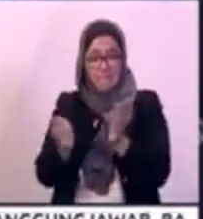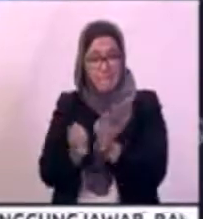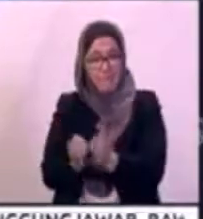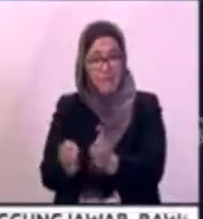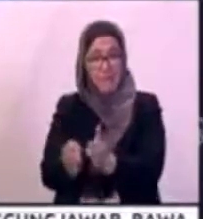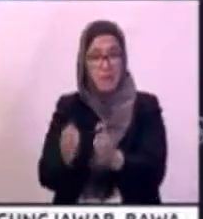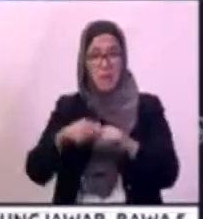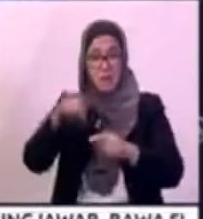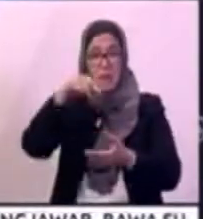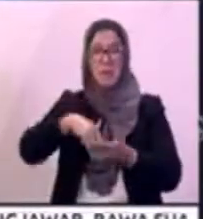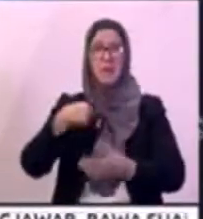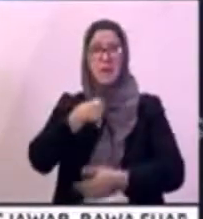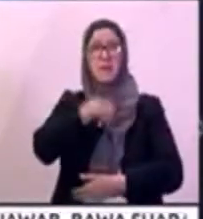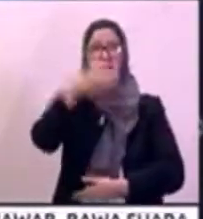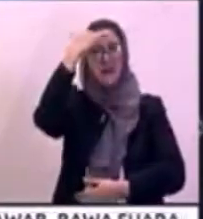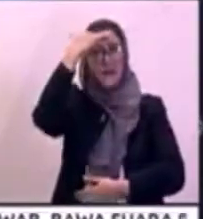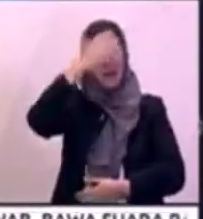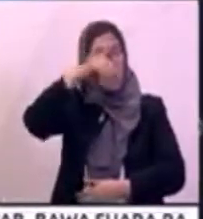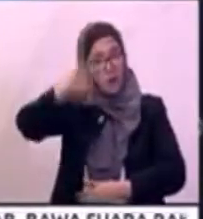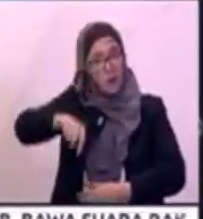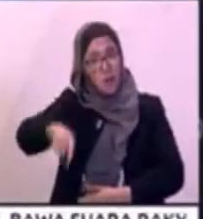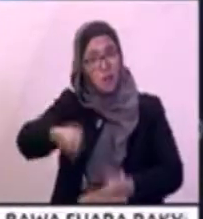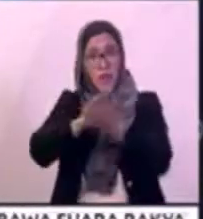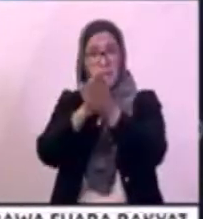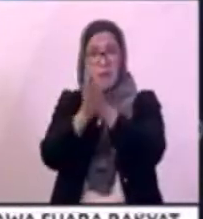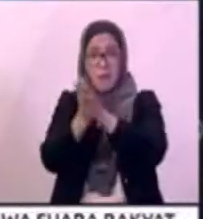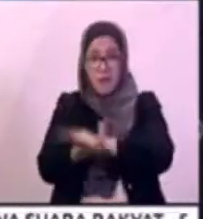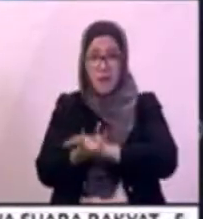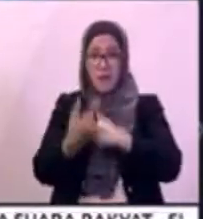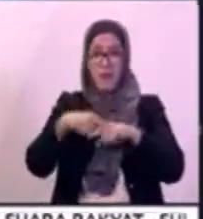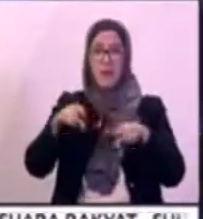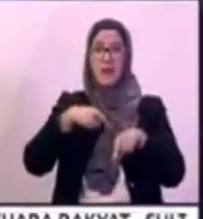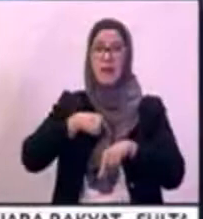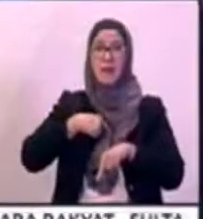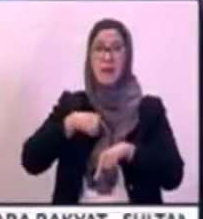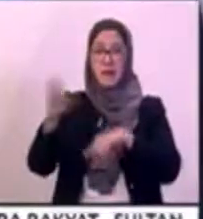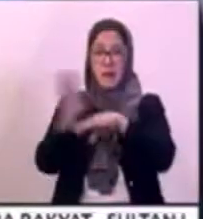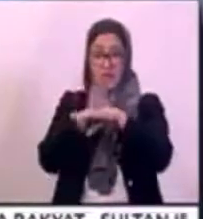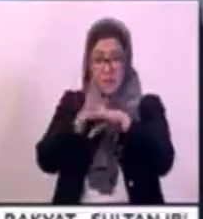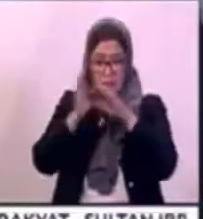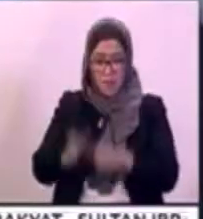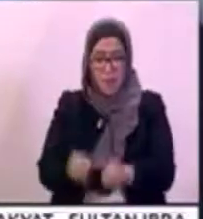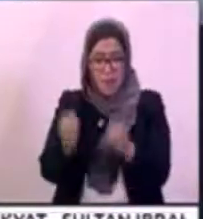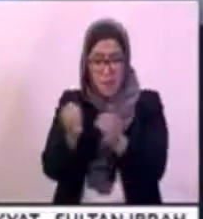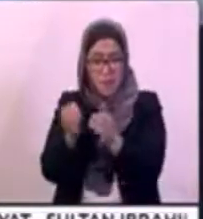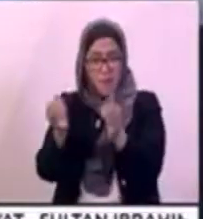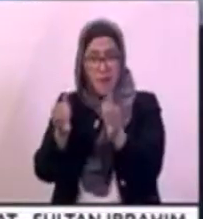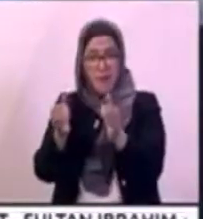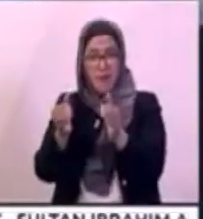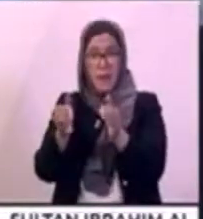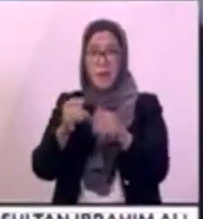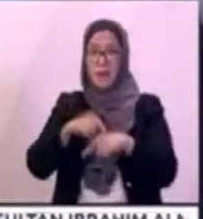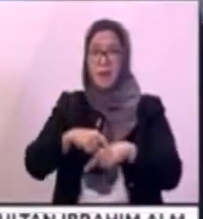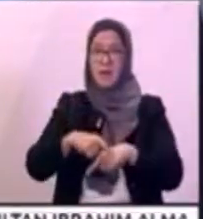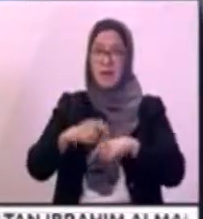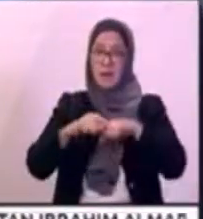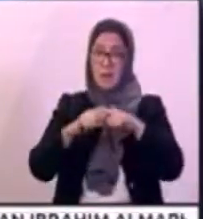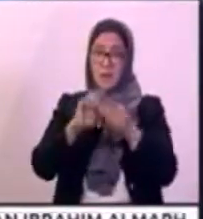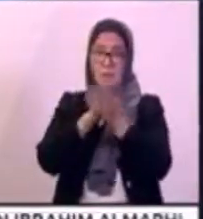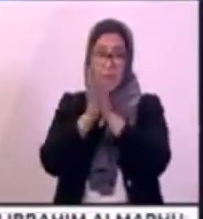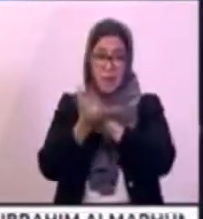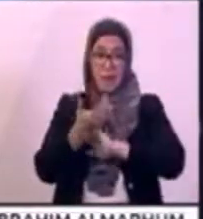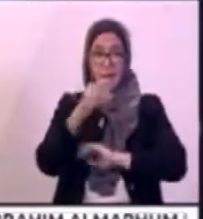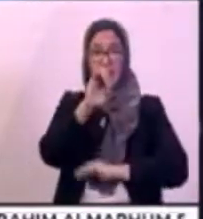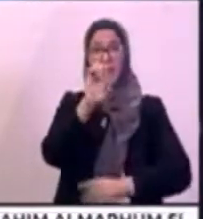kita perlu jadikan smallholders ini sebagai estate, cantumkan mereka.